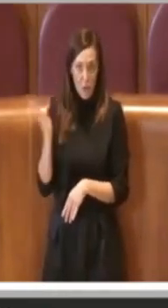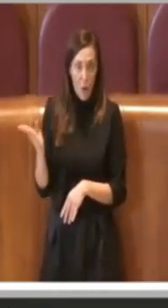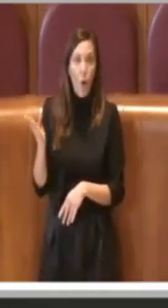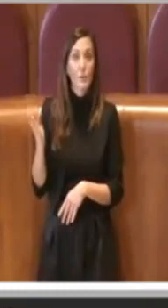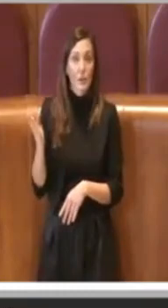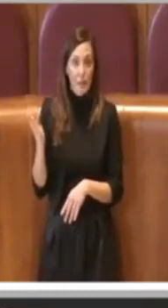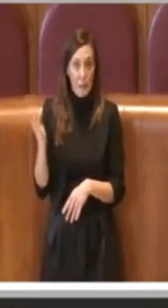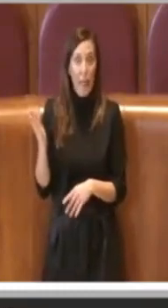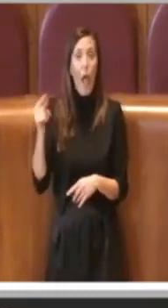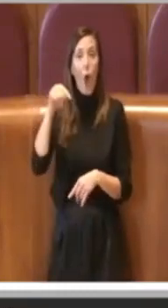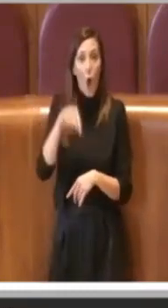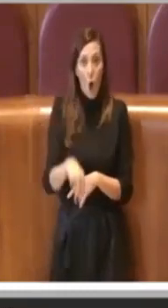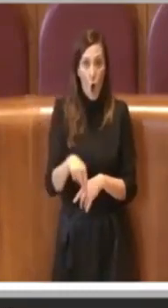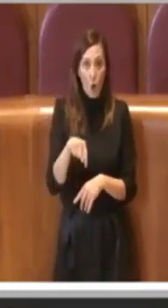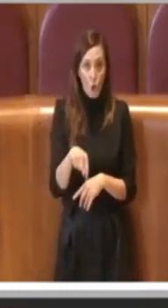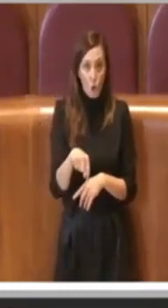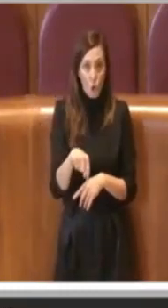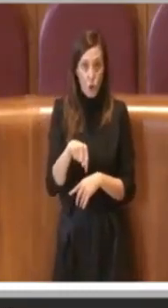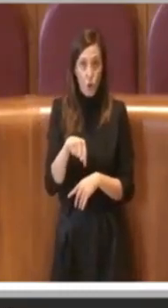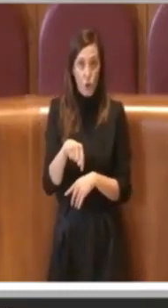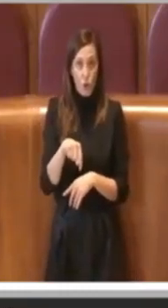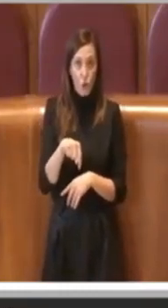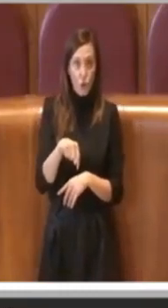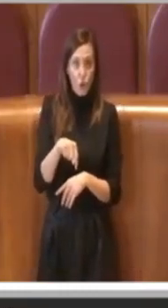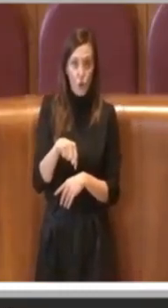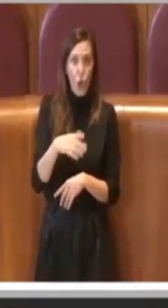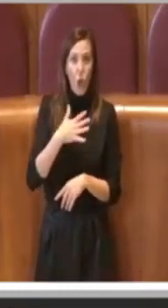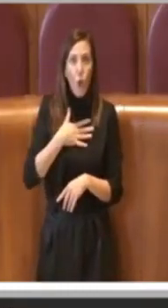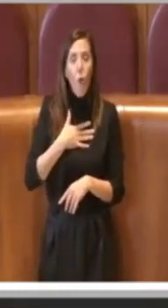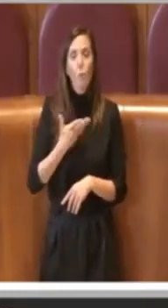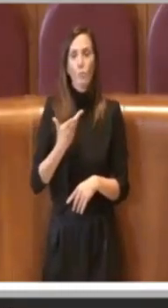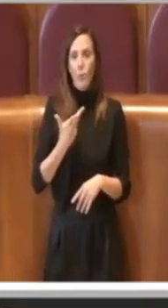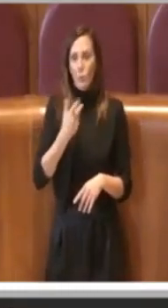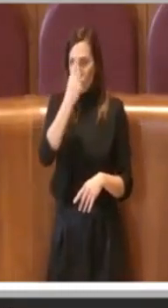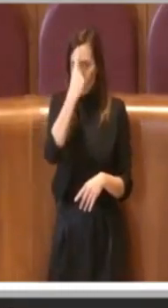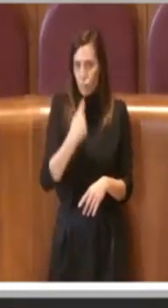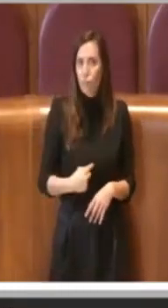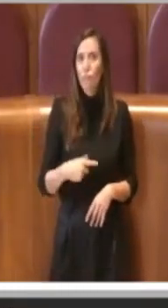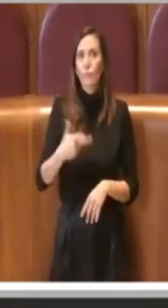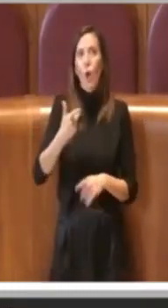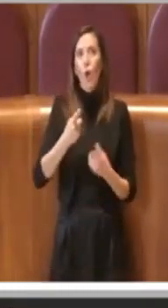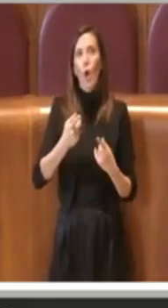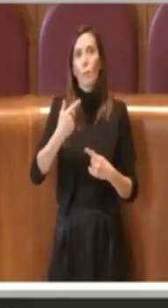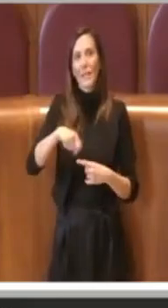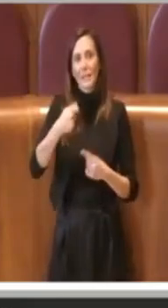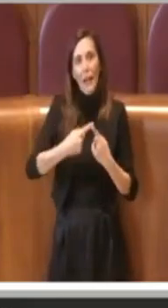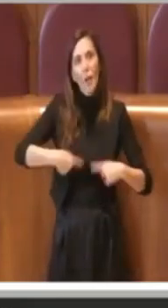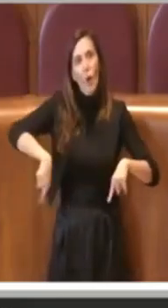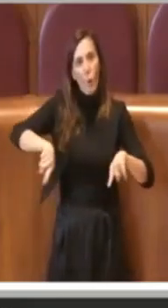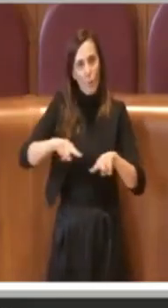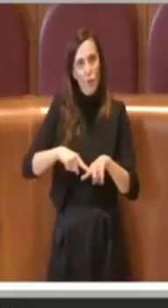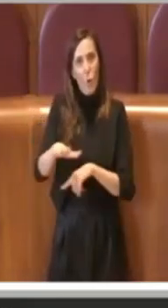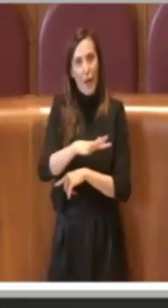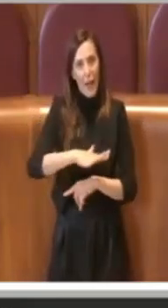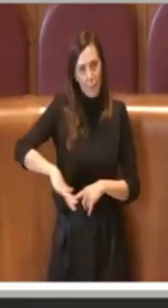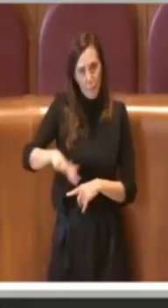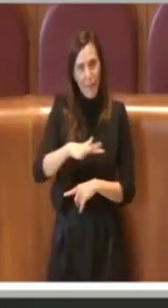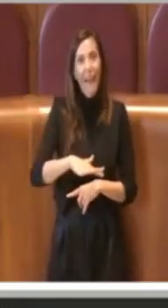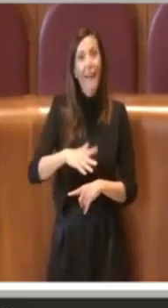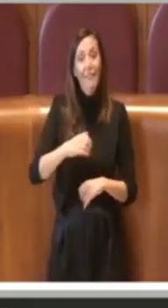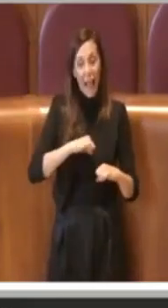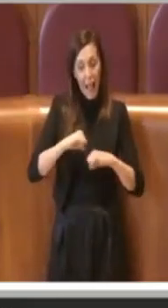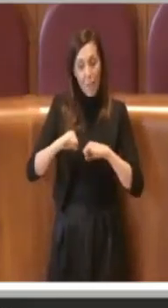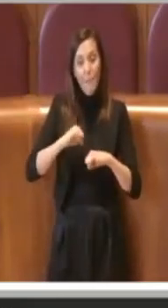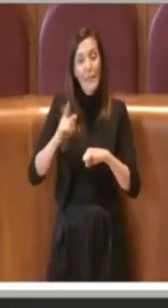oggi chiaramente io in qualità di presidente della commissione ambiente abbiamo riferito che invece questa amministrazione ha fatto dei passi